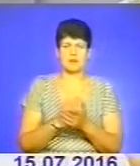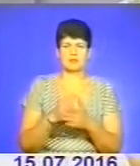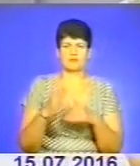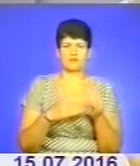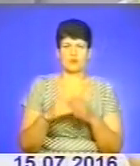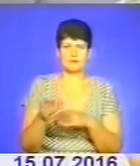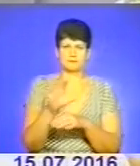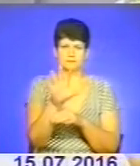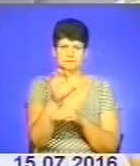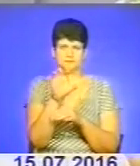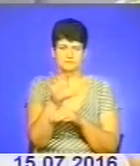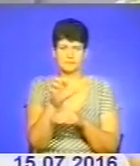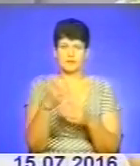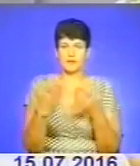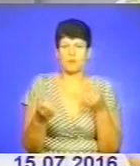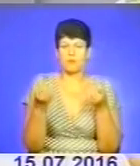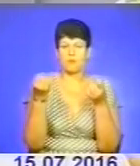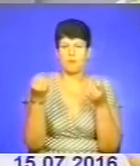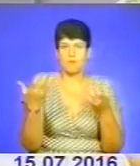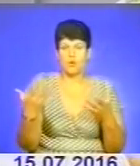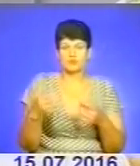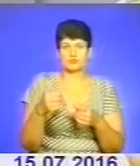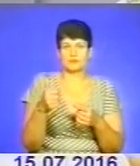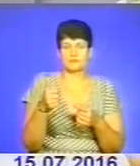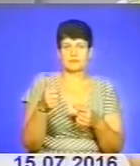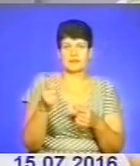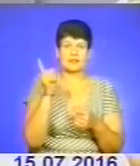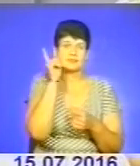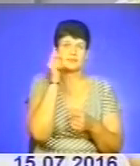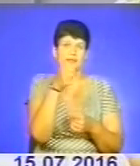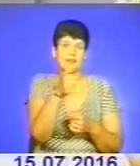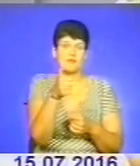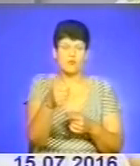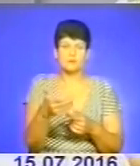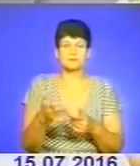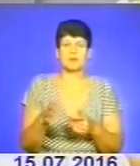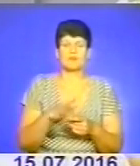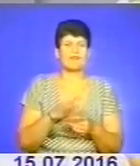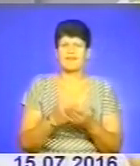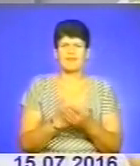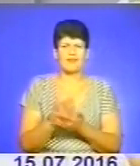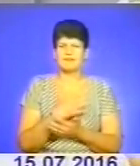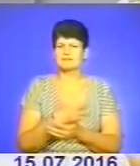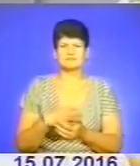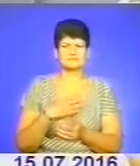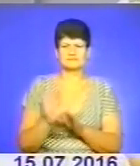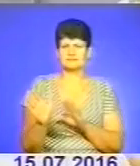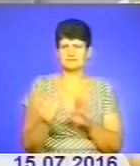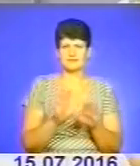фотокамеру, або просто навіть елементарний телефон. Бо наразі нас цікавить нескільки якість фотографій,